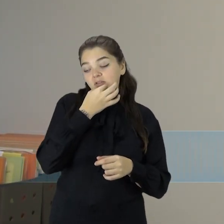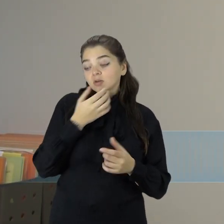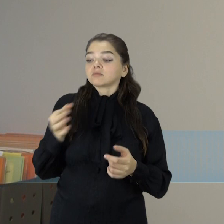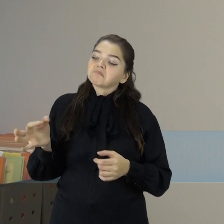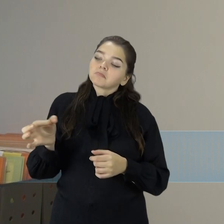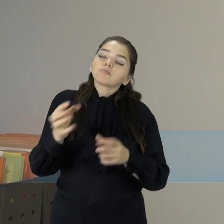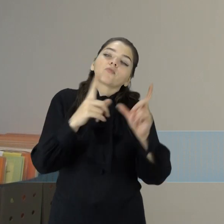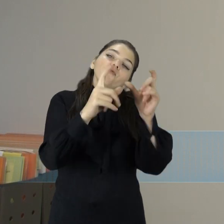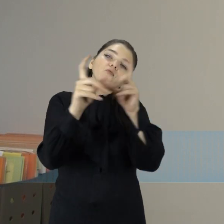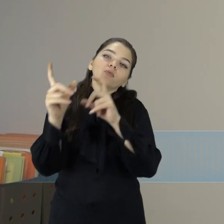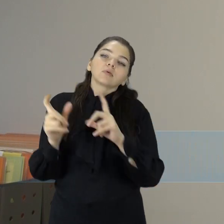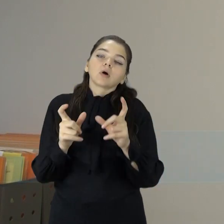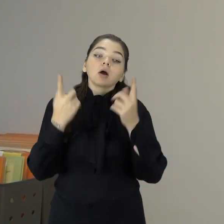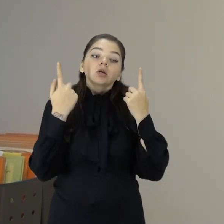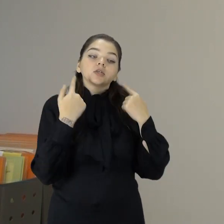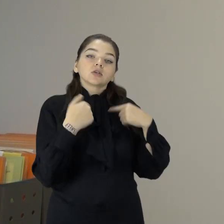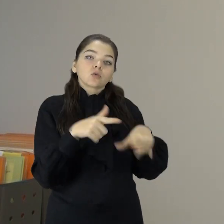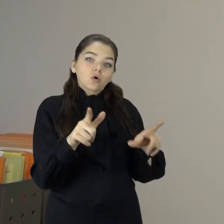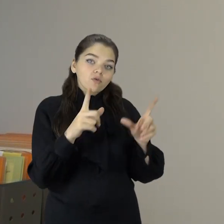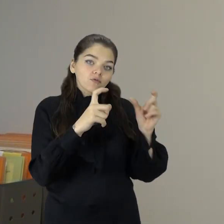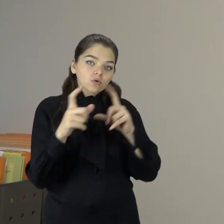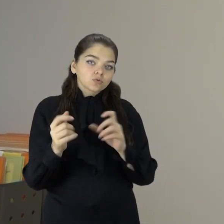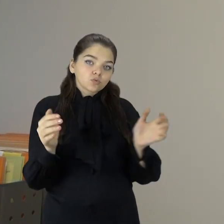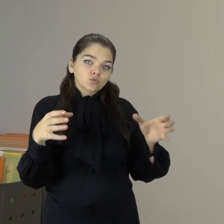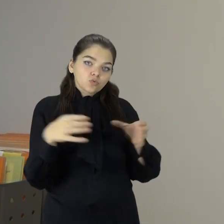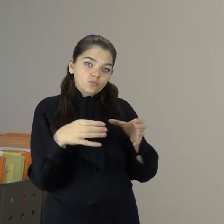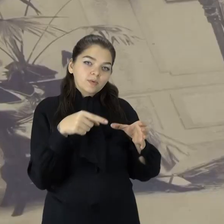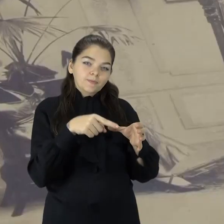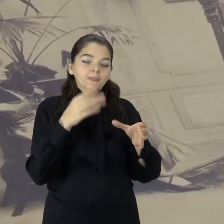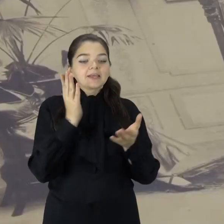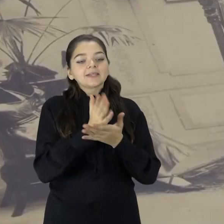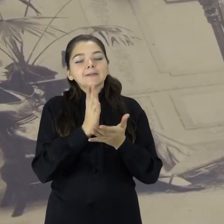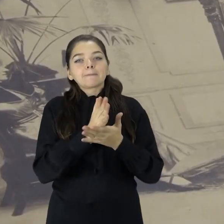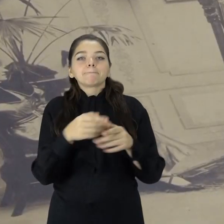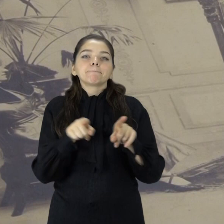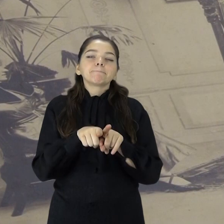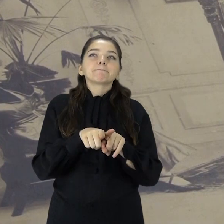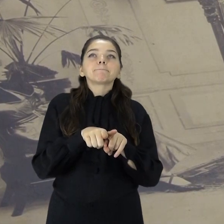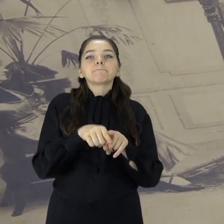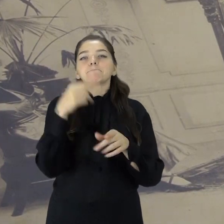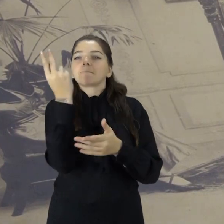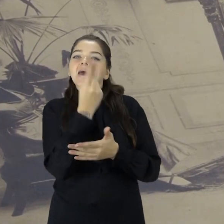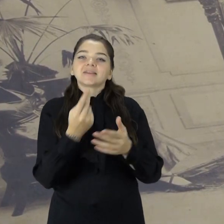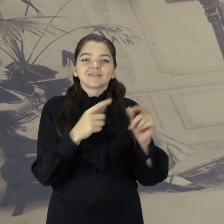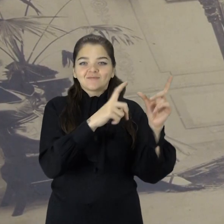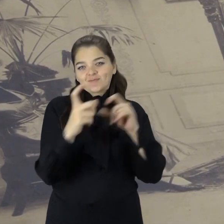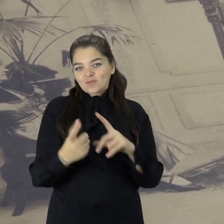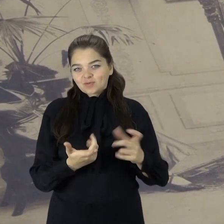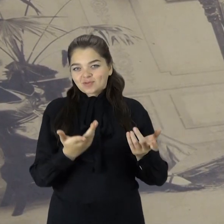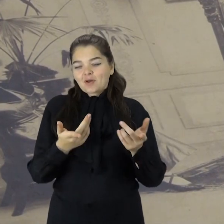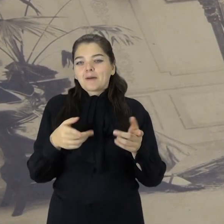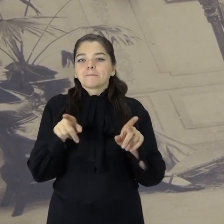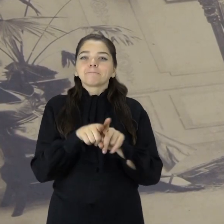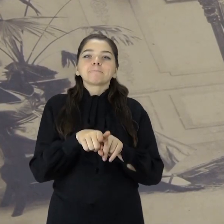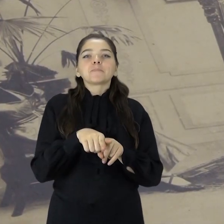fotografavo. Kitoje fotografijų grupėje yra tokios jau konceptualios meninės